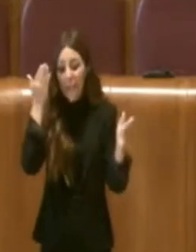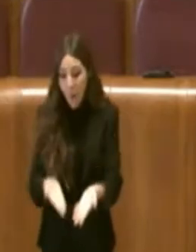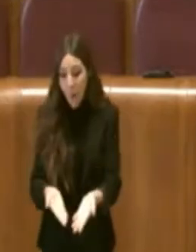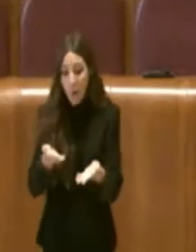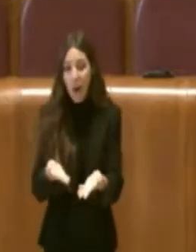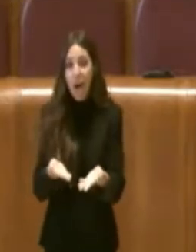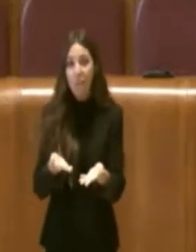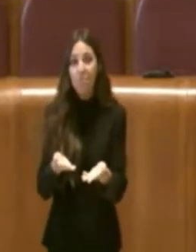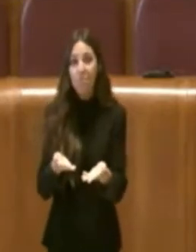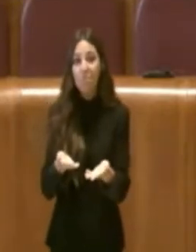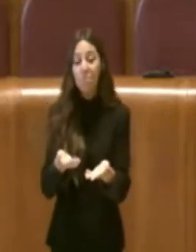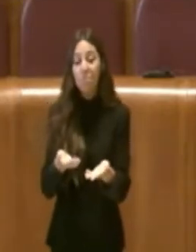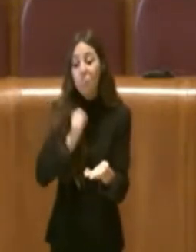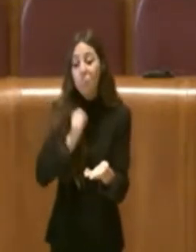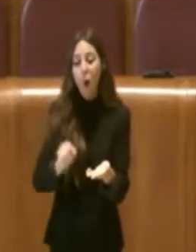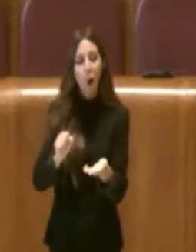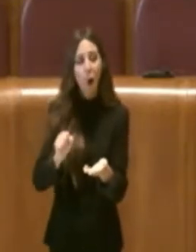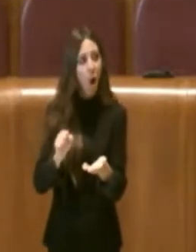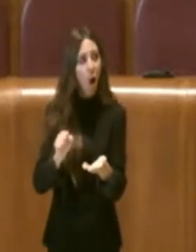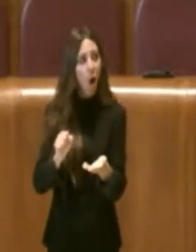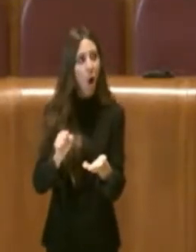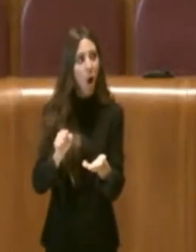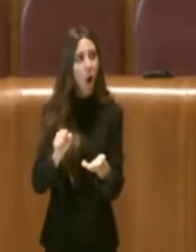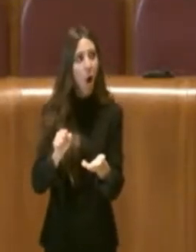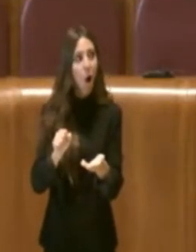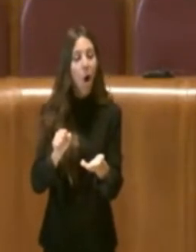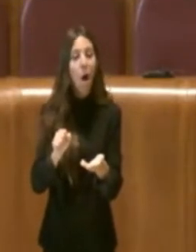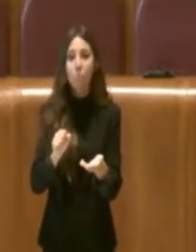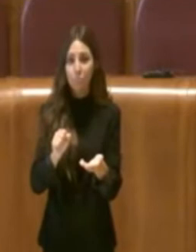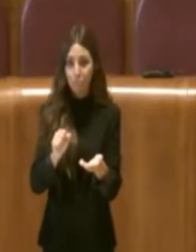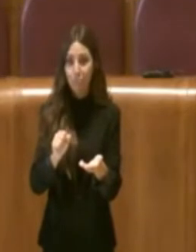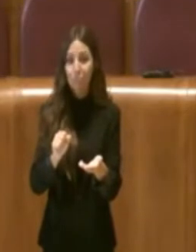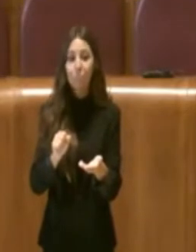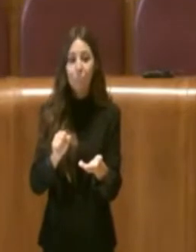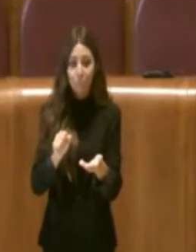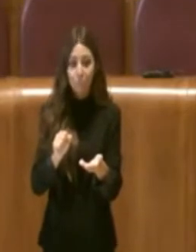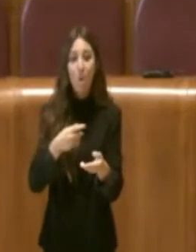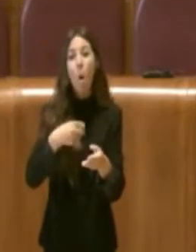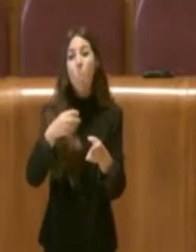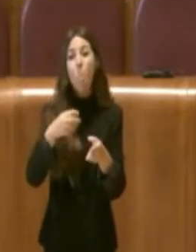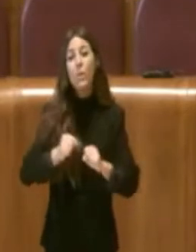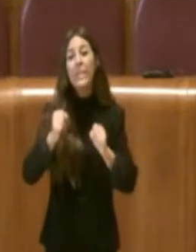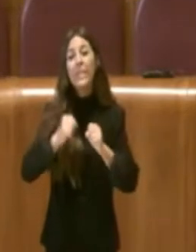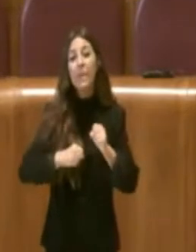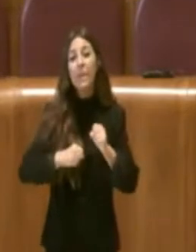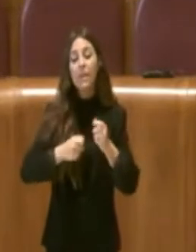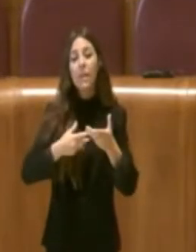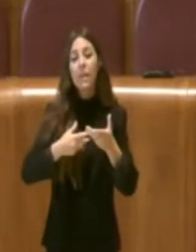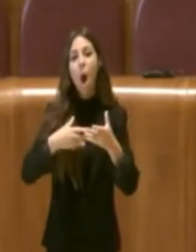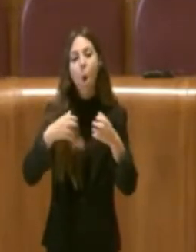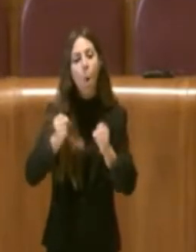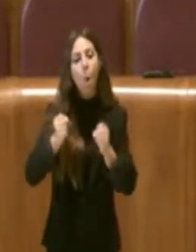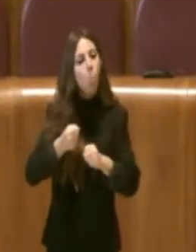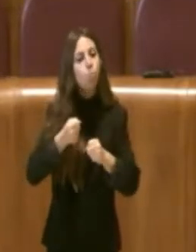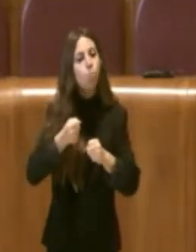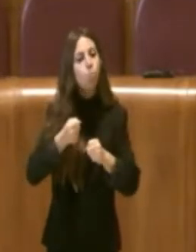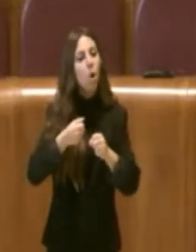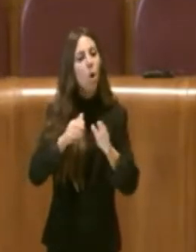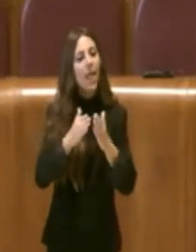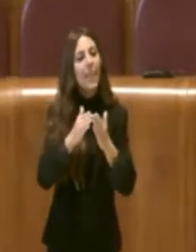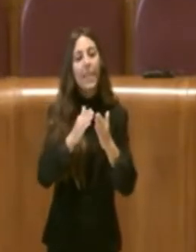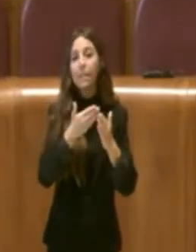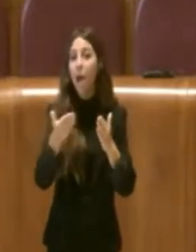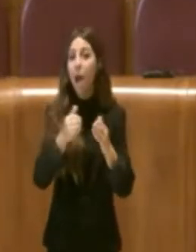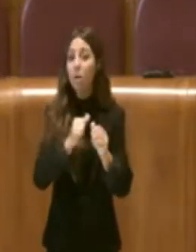ampliare la possibilità di occupare suolo pubblico alle librerie non c'è solo la vendita